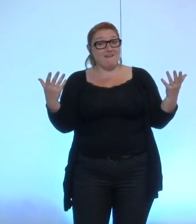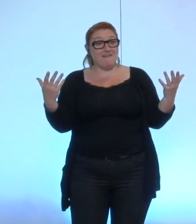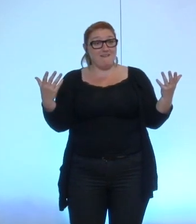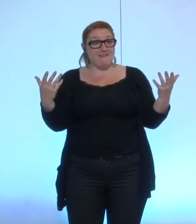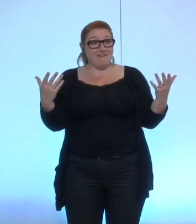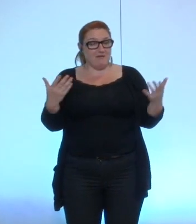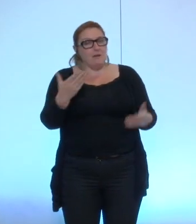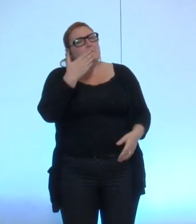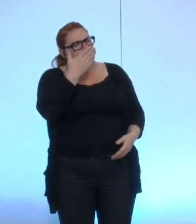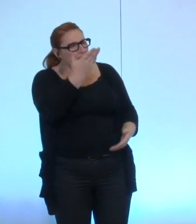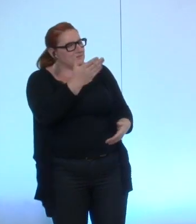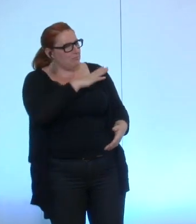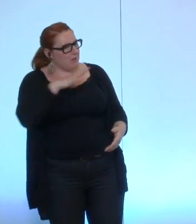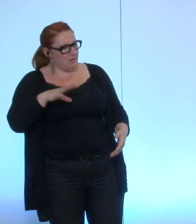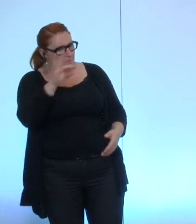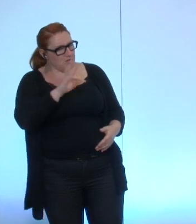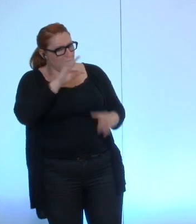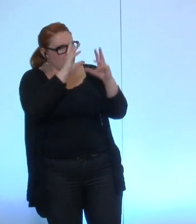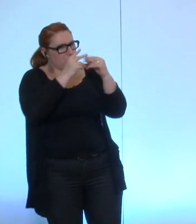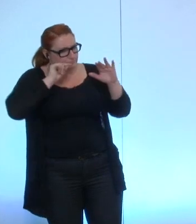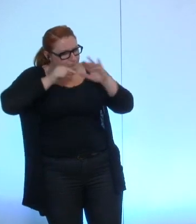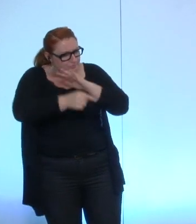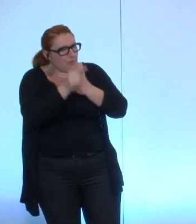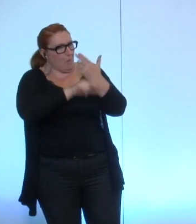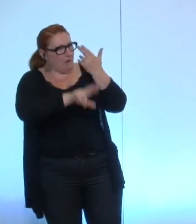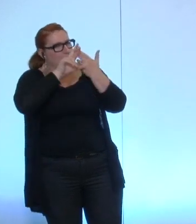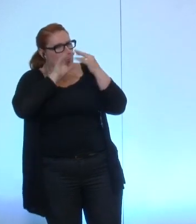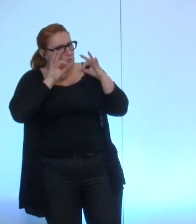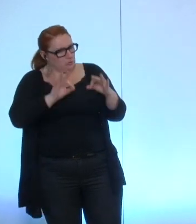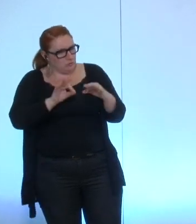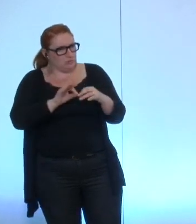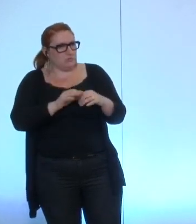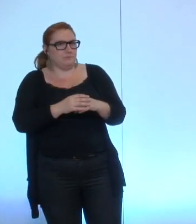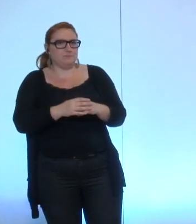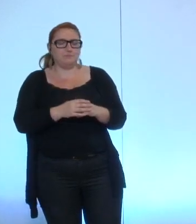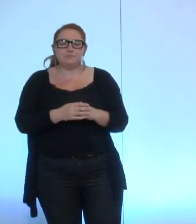certaine manière et je vous remercie madame Tavelle d'avoir d'une certaine manière répondu aux remarques de monsieur mon gaburu